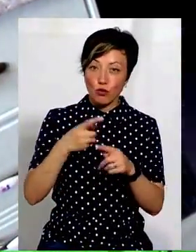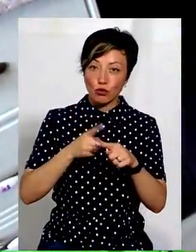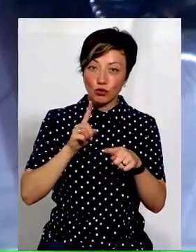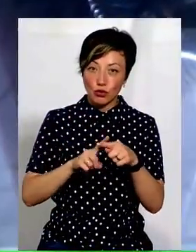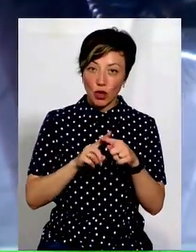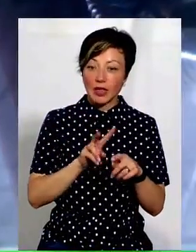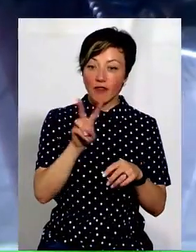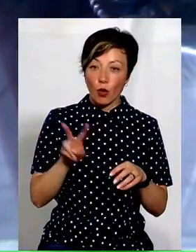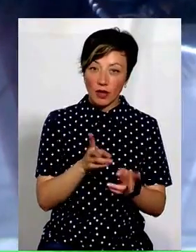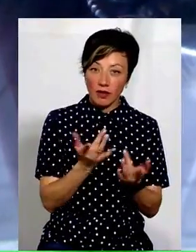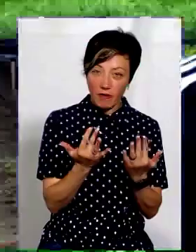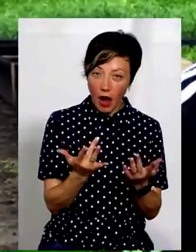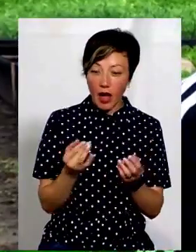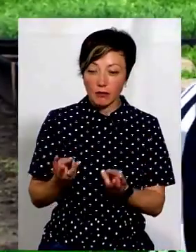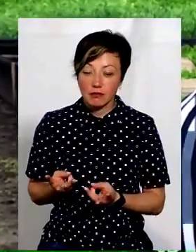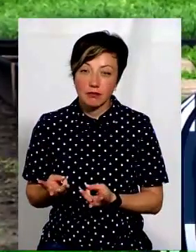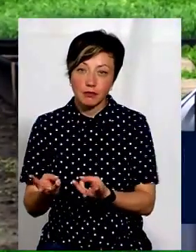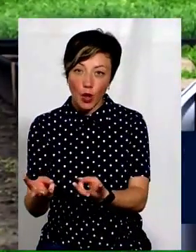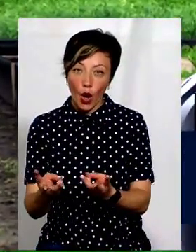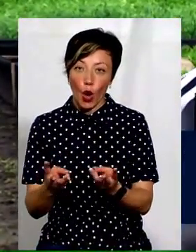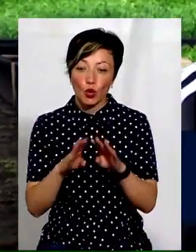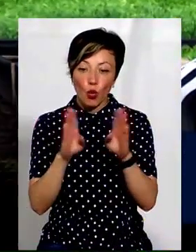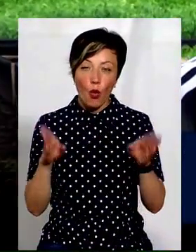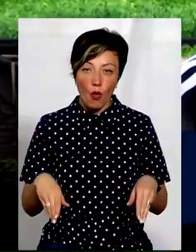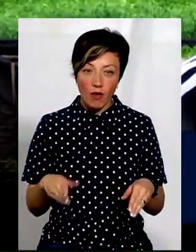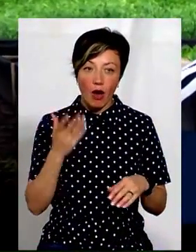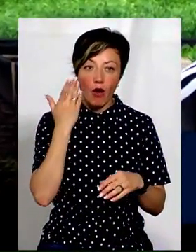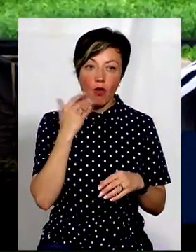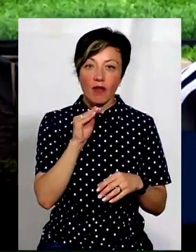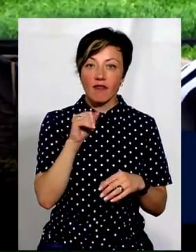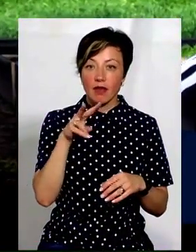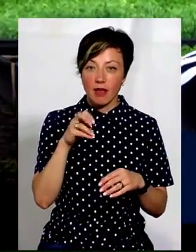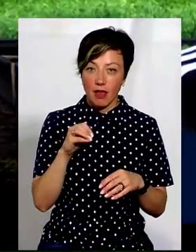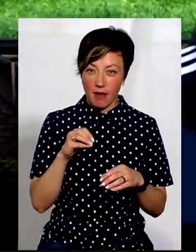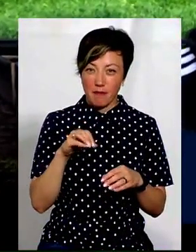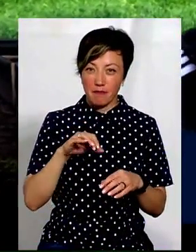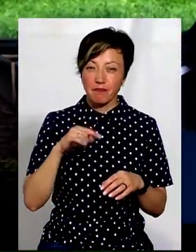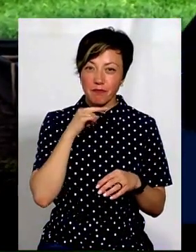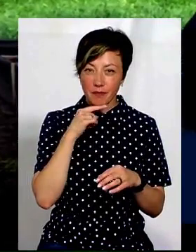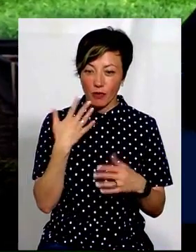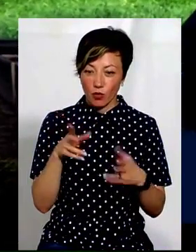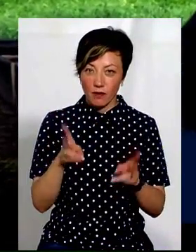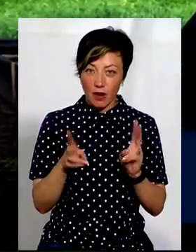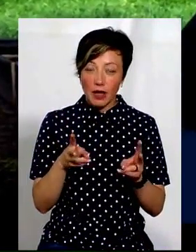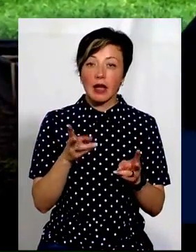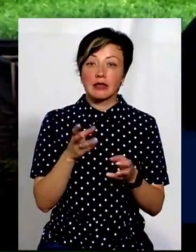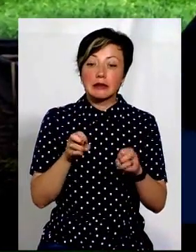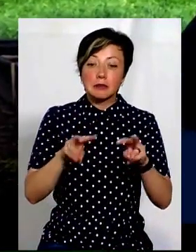духовці, каже Сергій Ланчук. Коли зварилося філе, готується спеціальний соус, ми готуємо п'ять видів соусів,